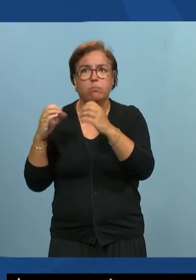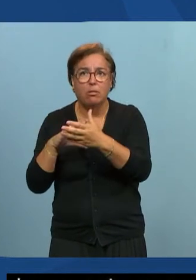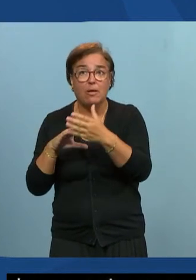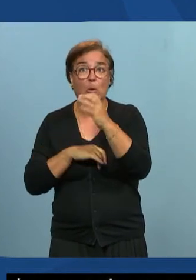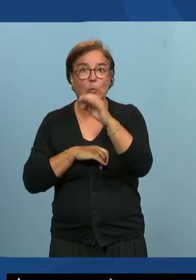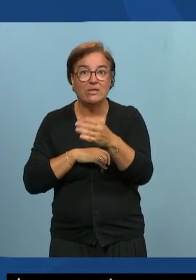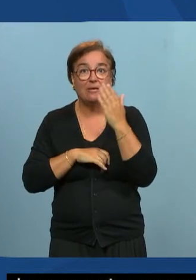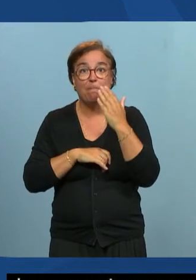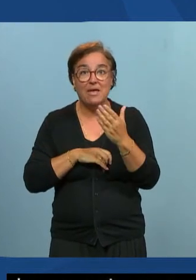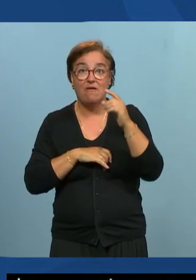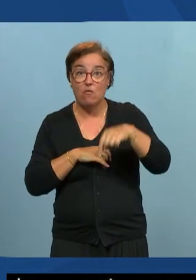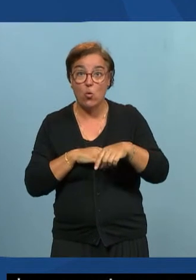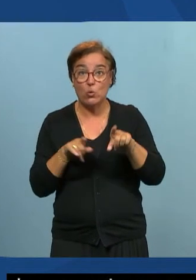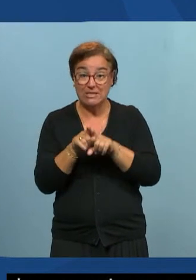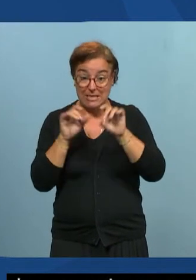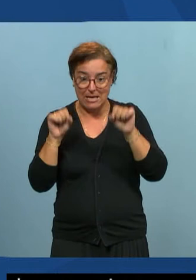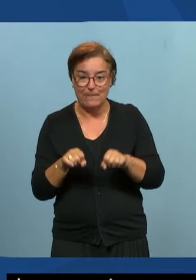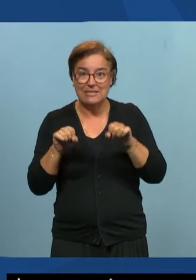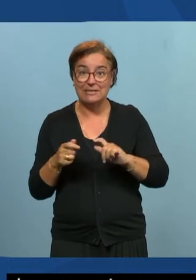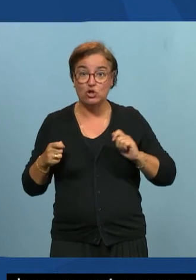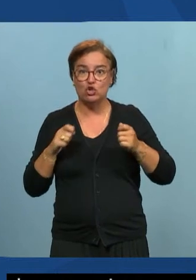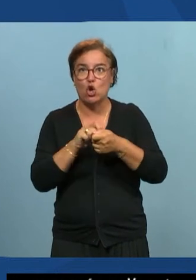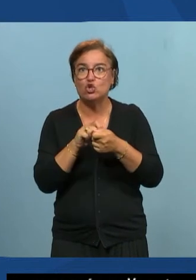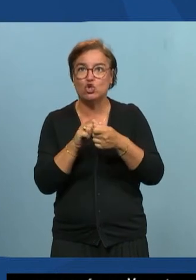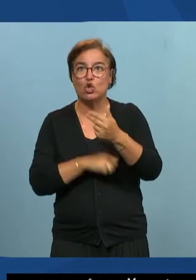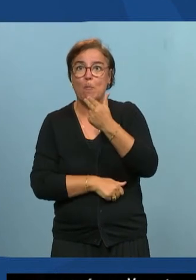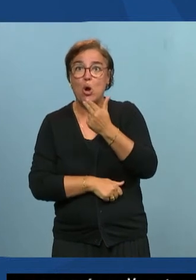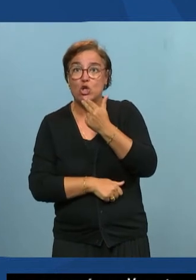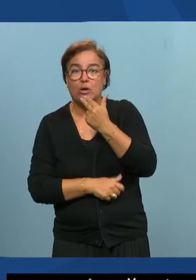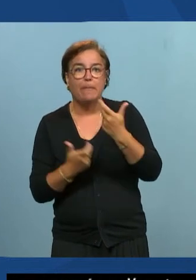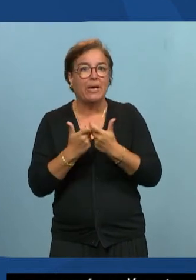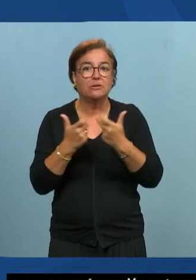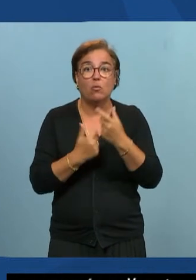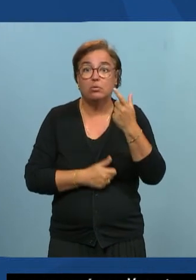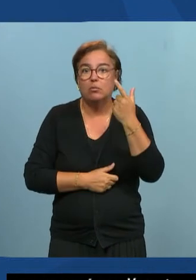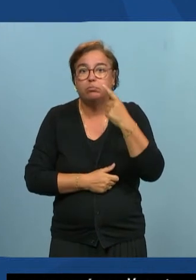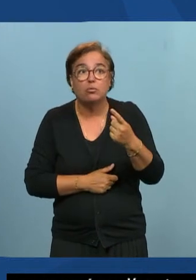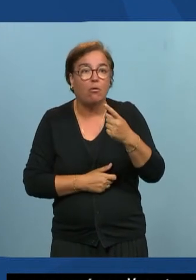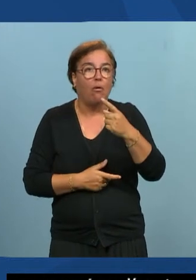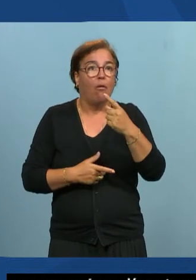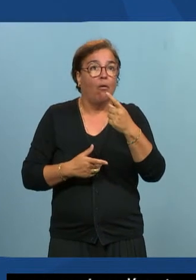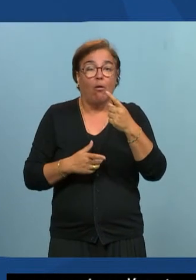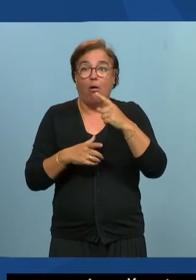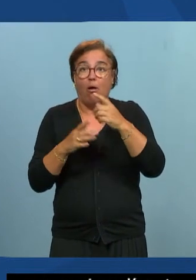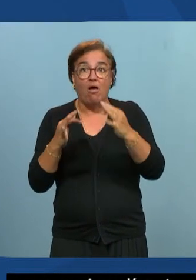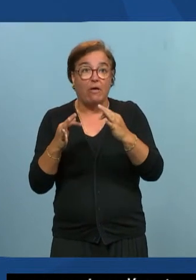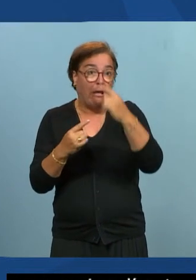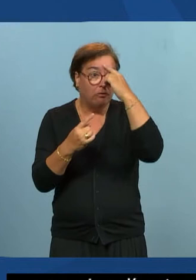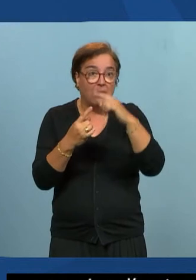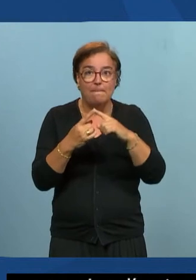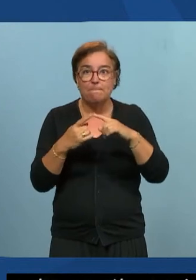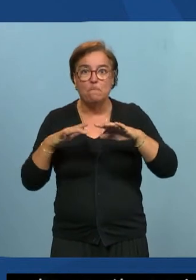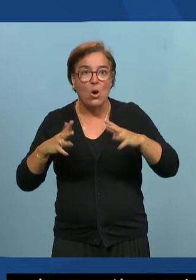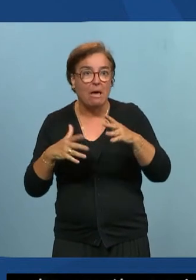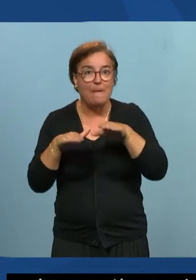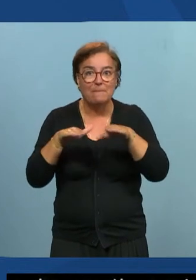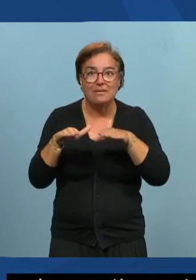capacité à changer de modalité. Lorsque, par exemple, on n'arrive pas, pour des questions diverses, des questions de moyens, on n'arrive pas,